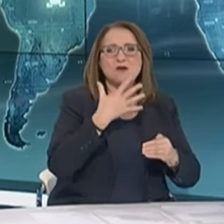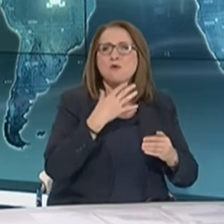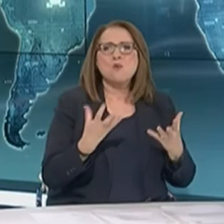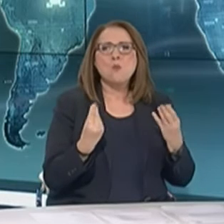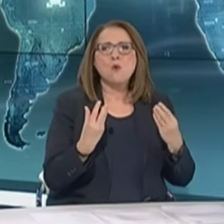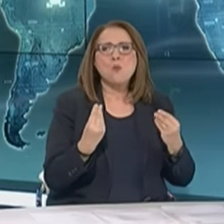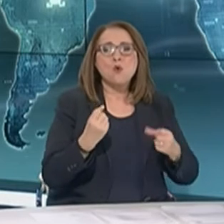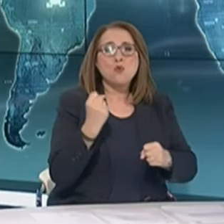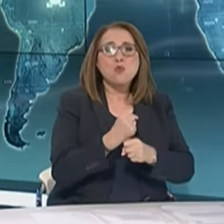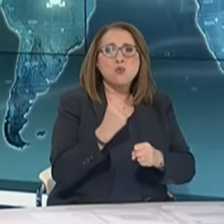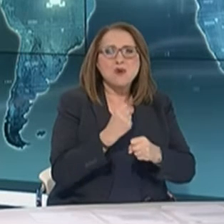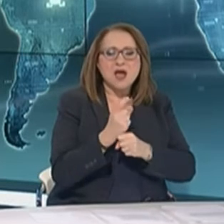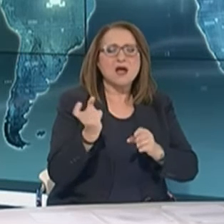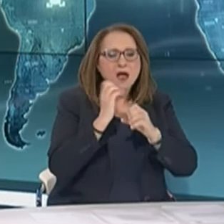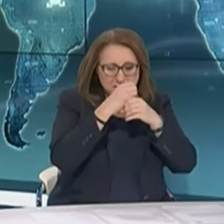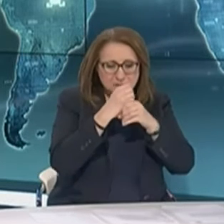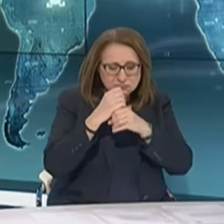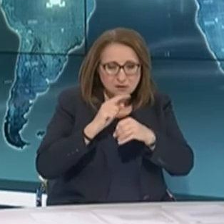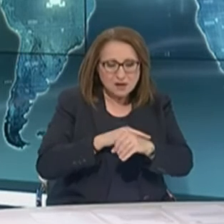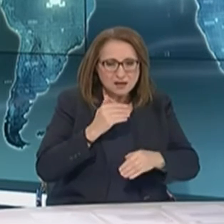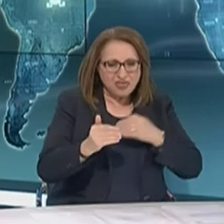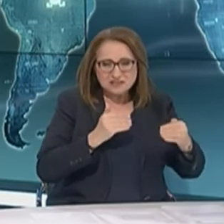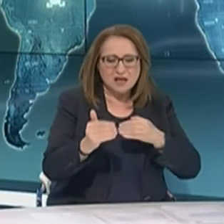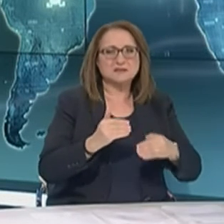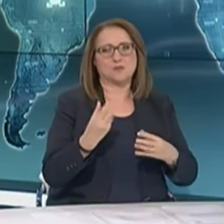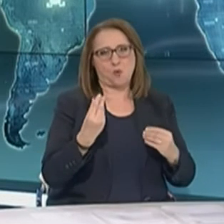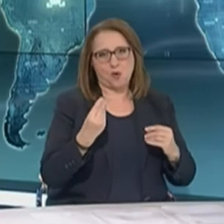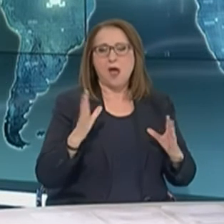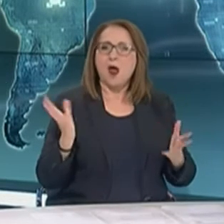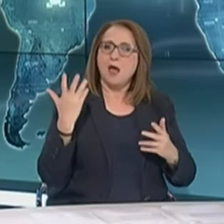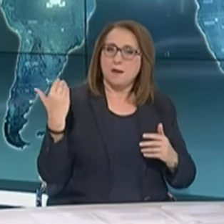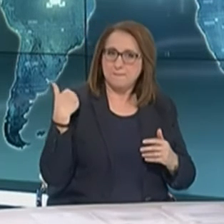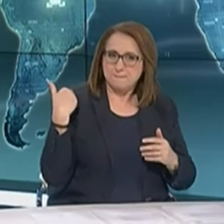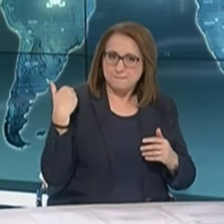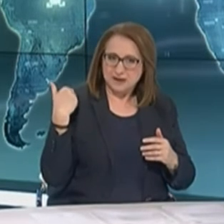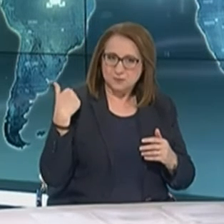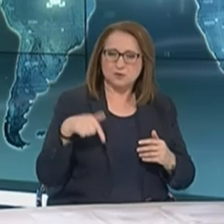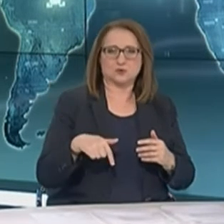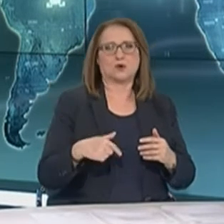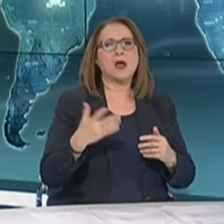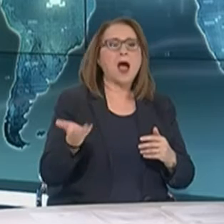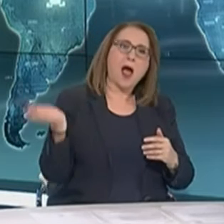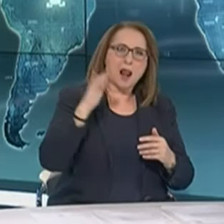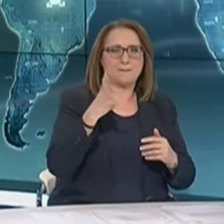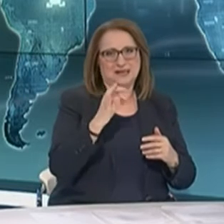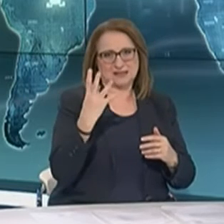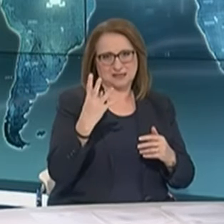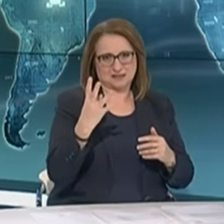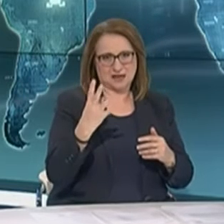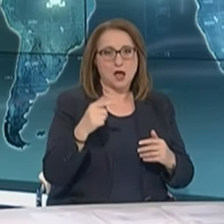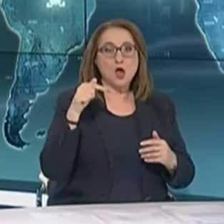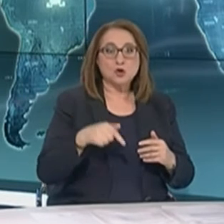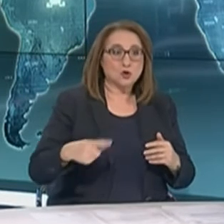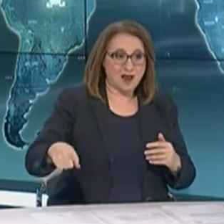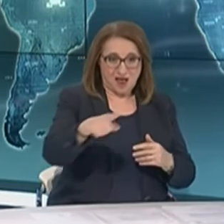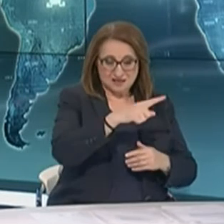φορτουεργασίας στα εργαστήρια αναφοράς. Αλλά βέβαια σε αυτό το σημείο θέλω να σας παρακαλέσω να επιστήσετε την προσοχή στο